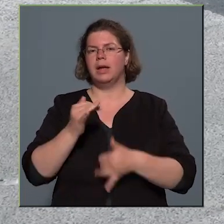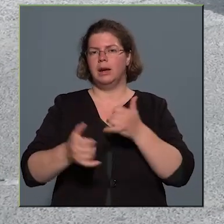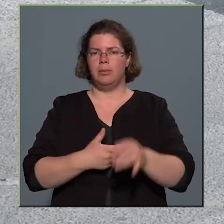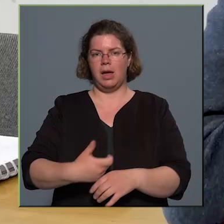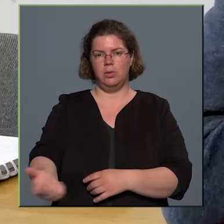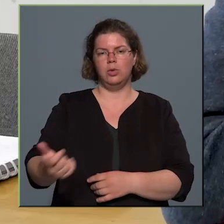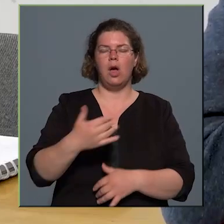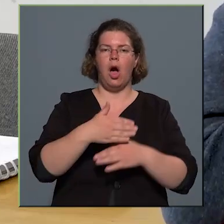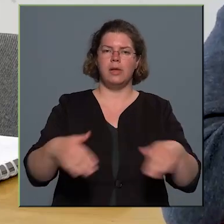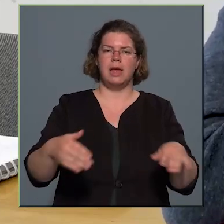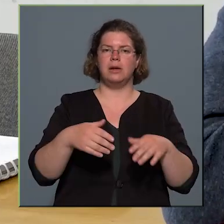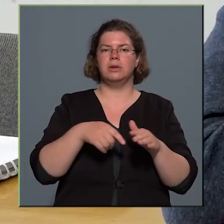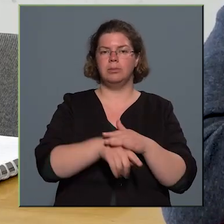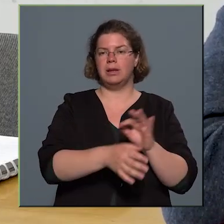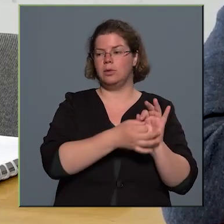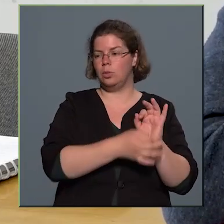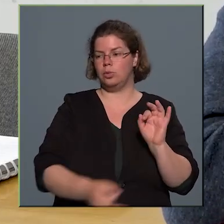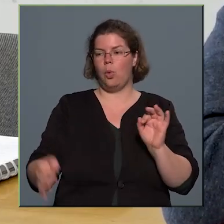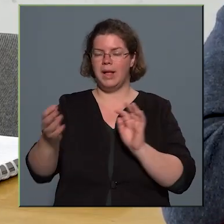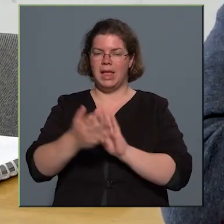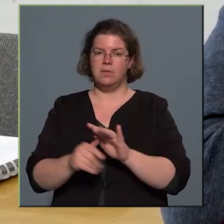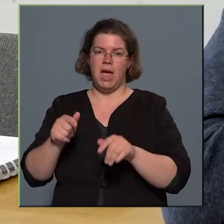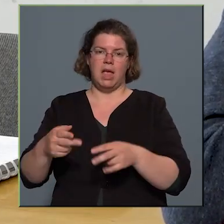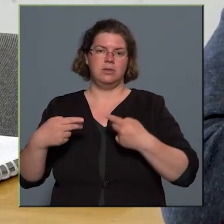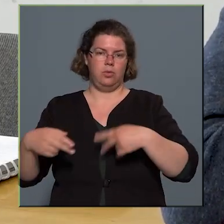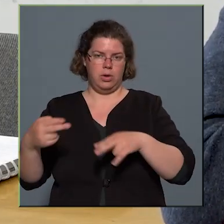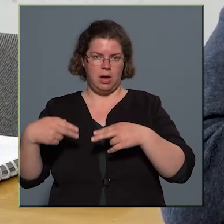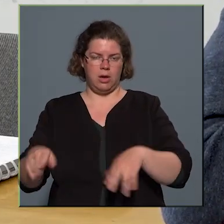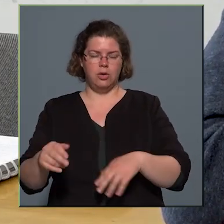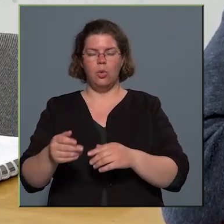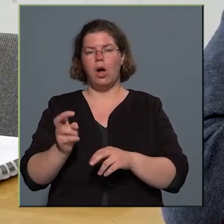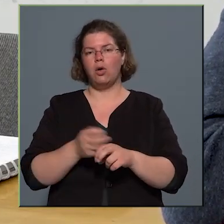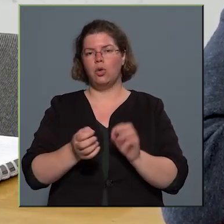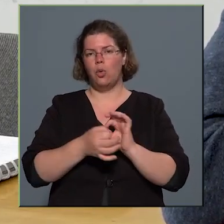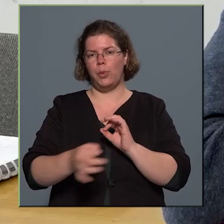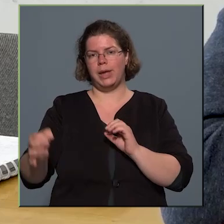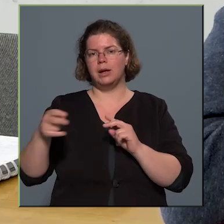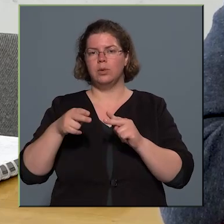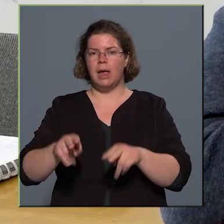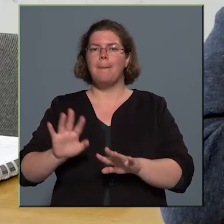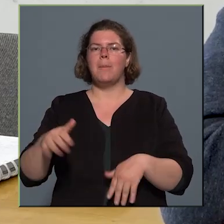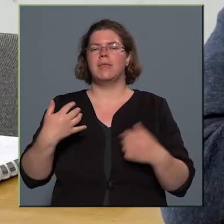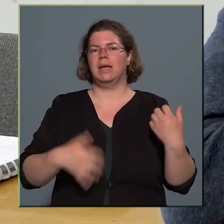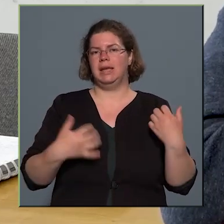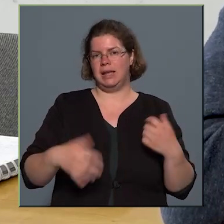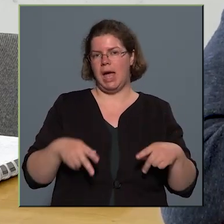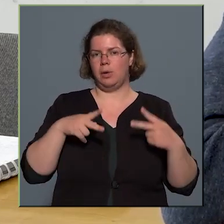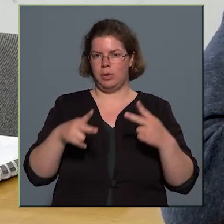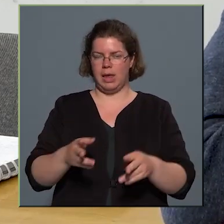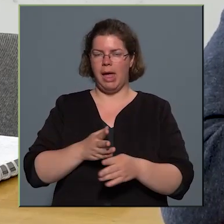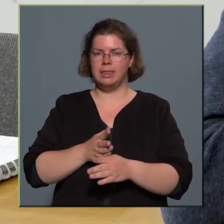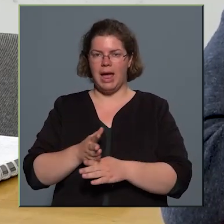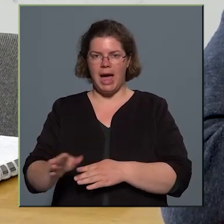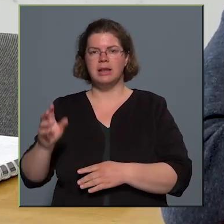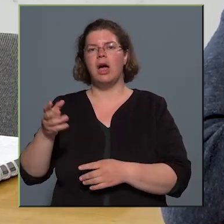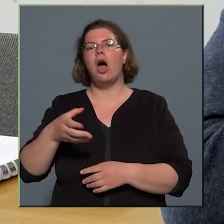megállótól kezdve. Mi ezt folytatjuk egészen a Kőér utcán, majd a Gitár utcán át a